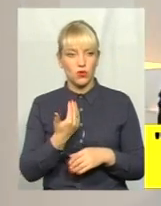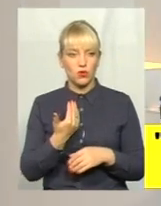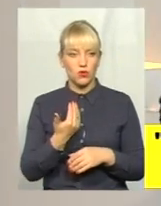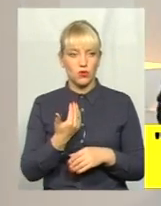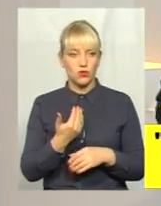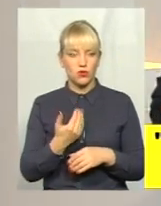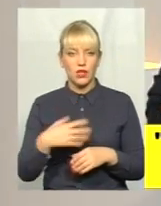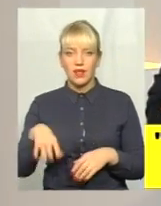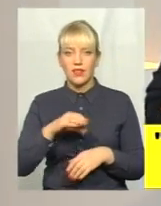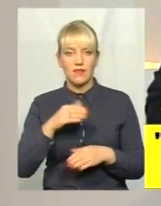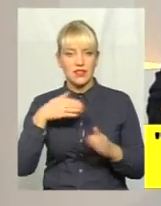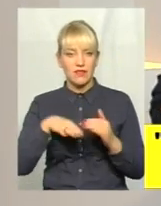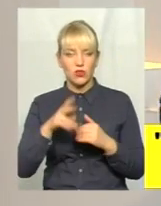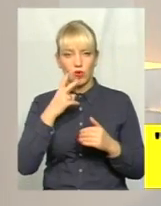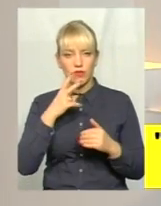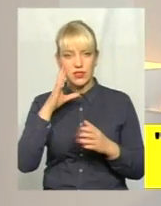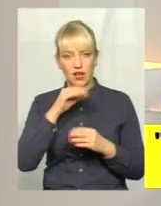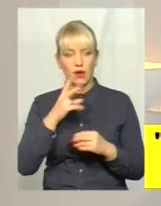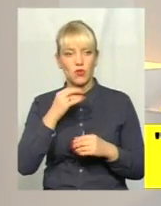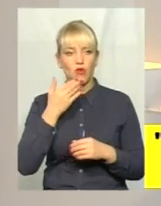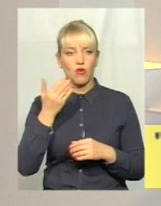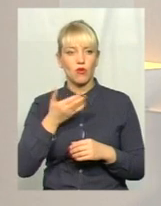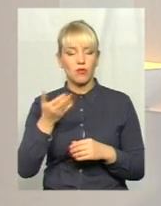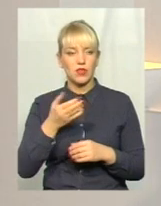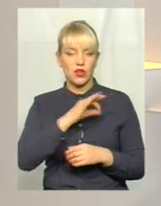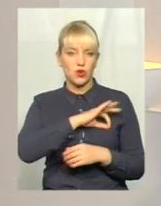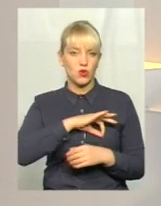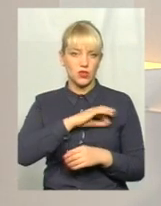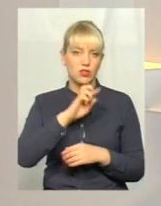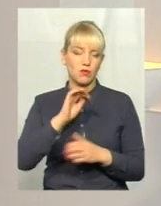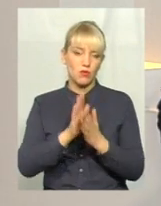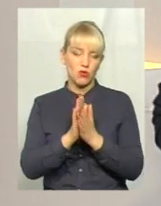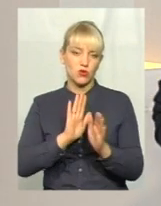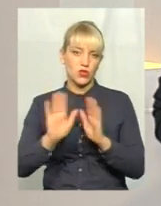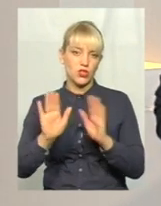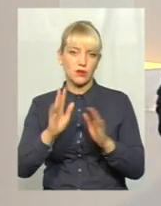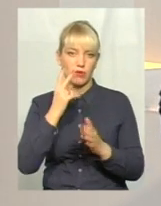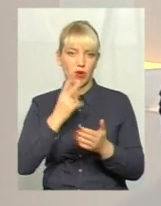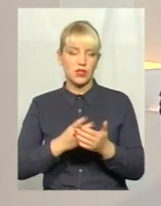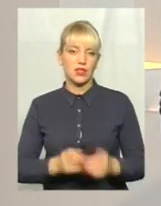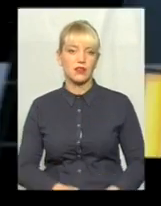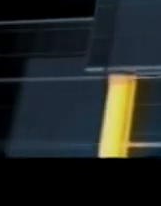не всі відеосюжети встигаємо сьогодні пустити, але коментар юриста дуже прошу наших режисерів зараз показати.